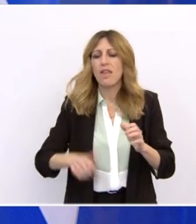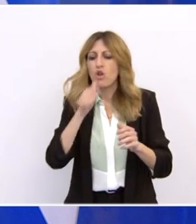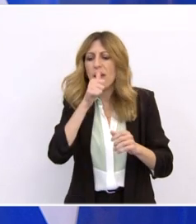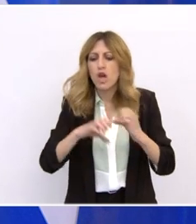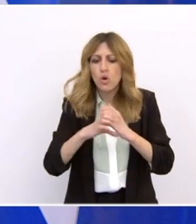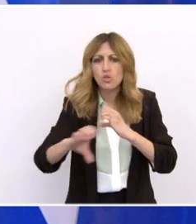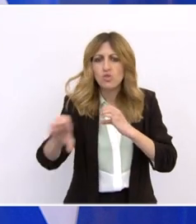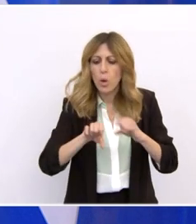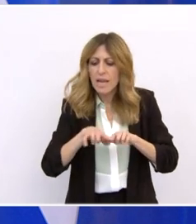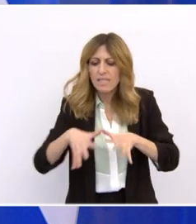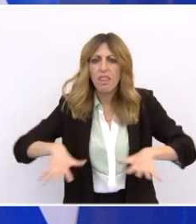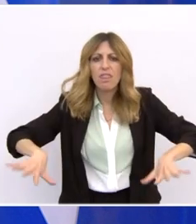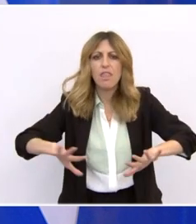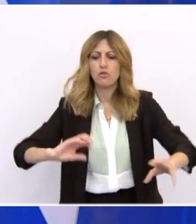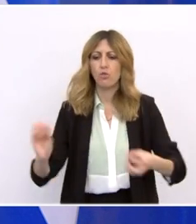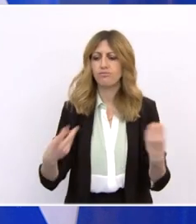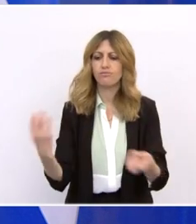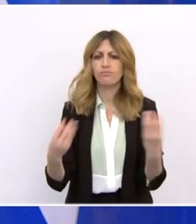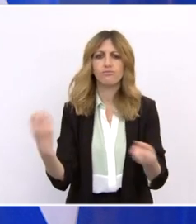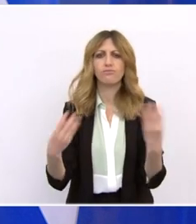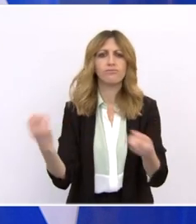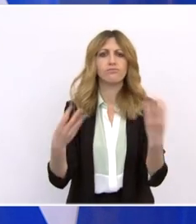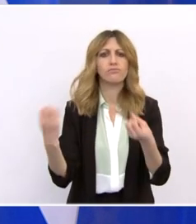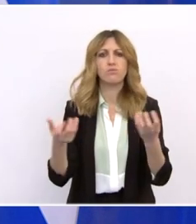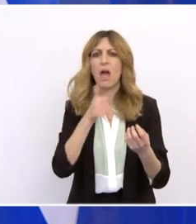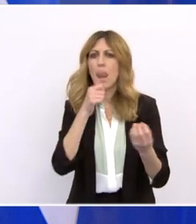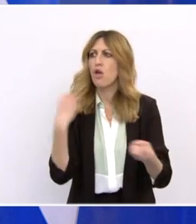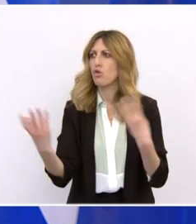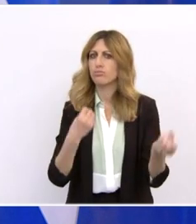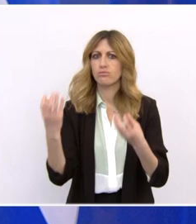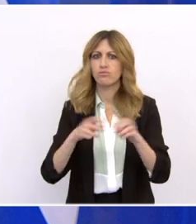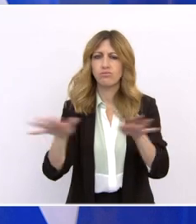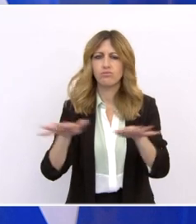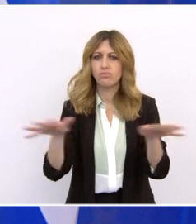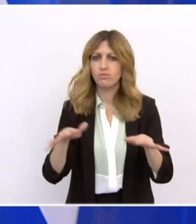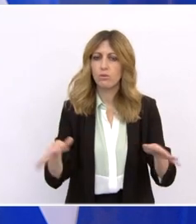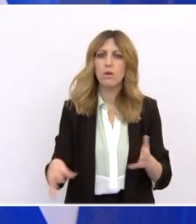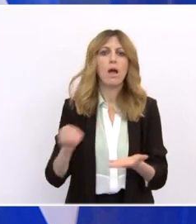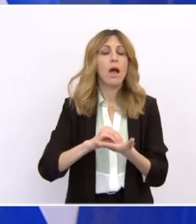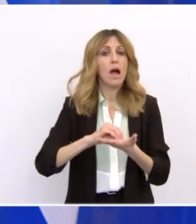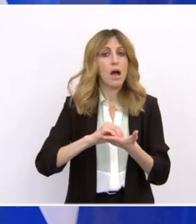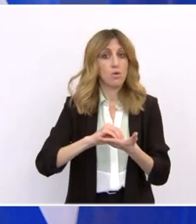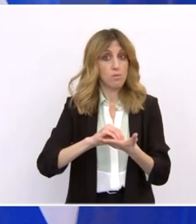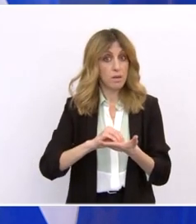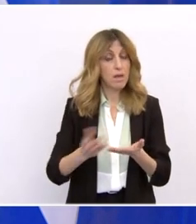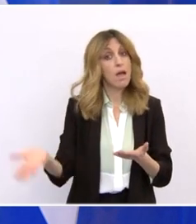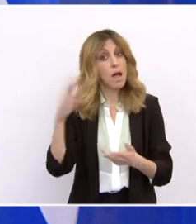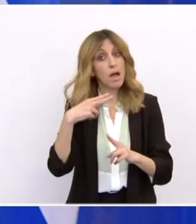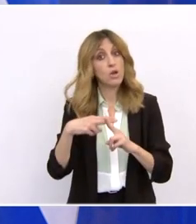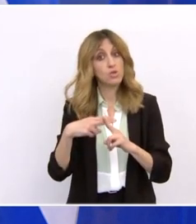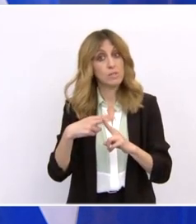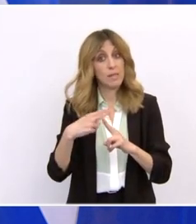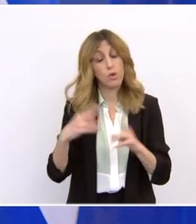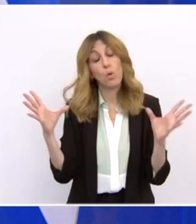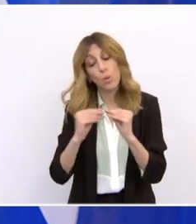χρηματοδοτούνται από το Ταμείο, ενώ δράσεις με ξεχωριστό κοινωνικό βάρος, είναι και το πρόγραμμα